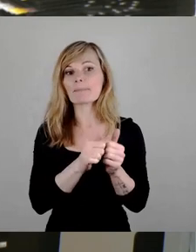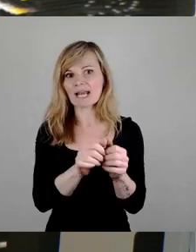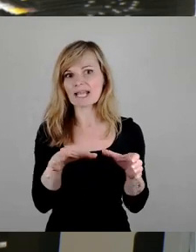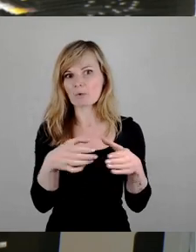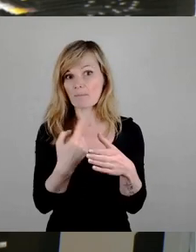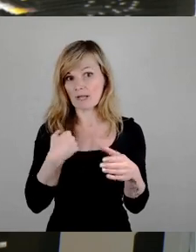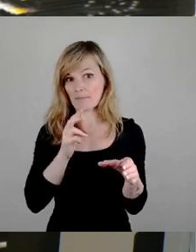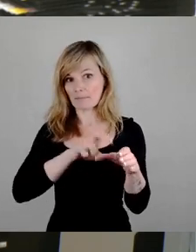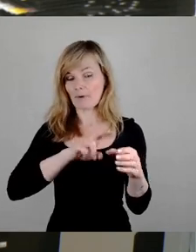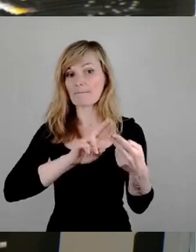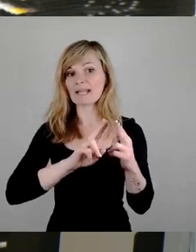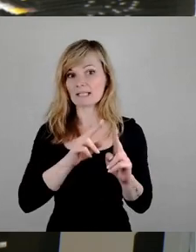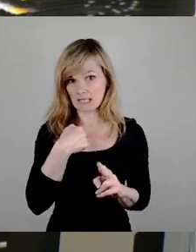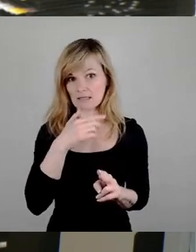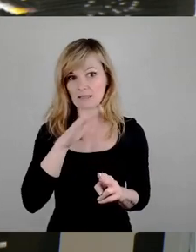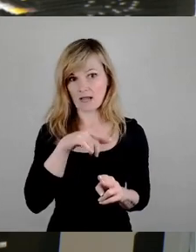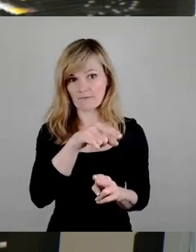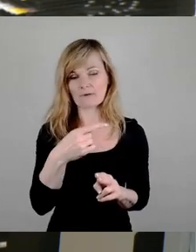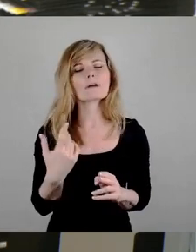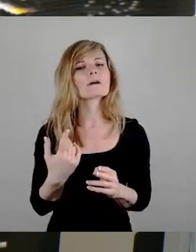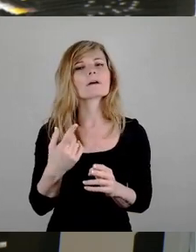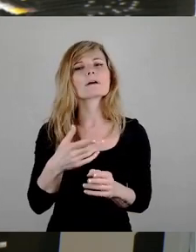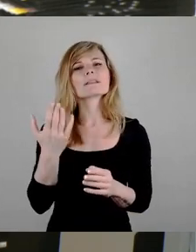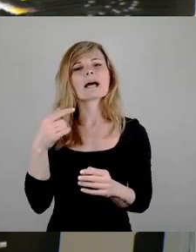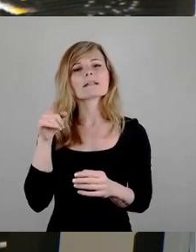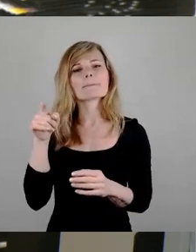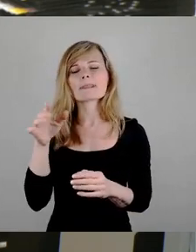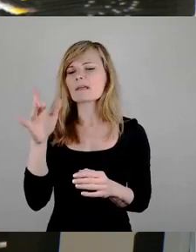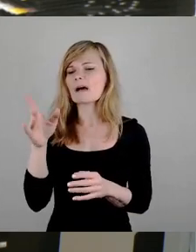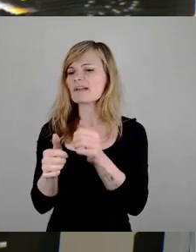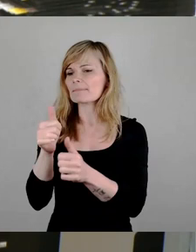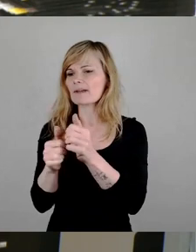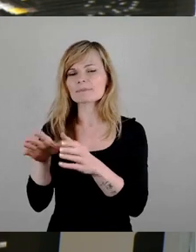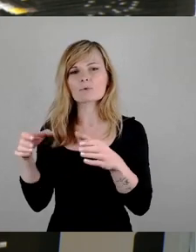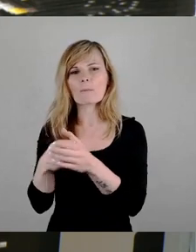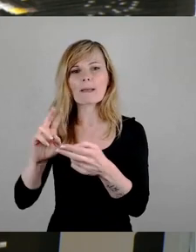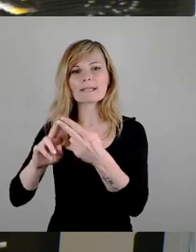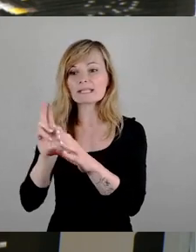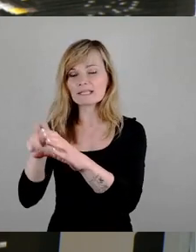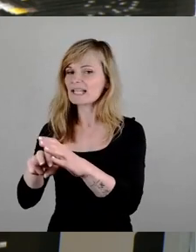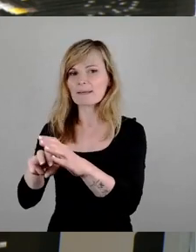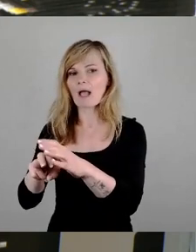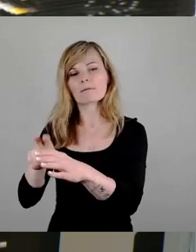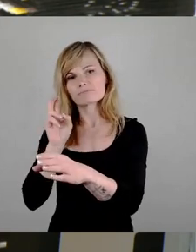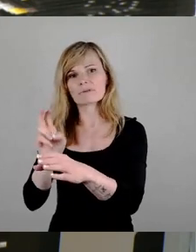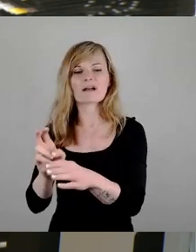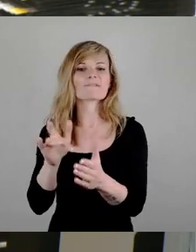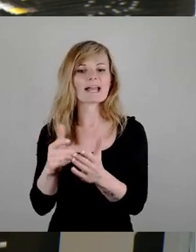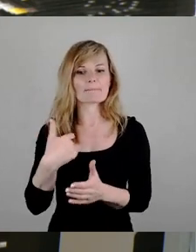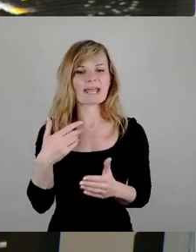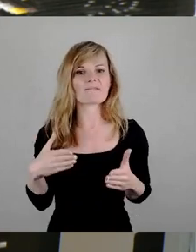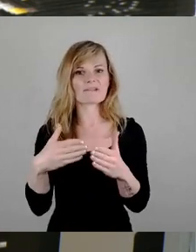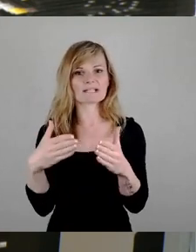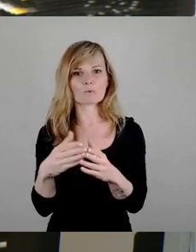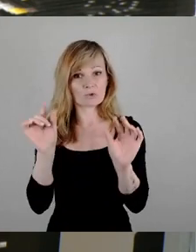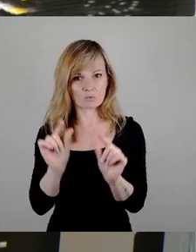durfte dann nicht mehr Mitglied der Wettbewerbsgruppe sein, da ich einer zu kleinen Fraktion angehöre. Aber ich weiß,